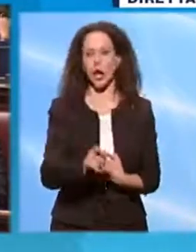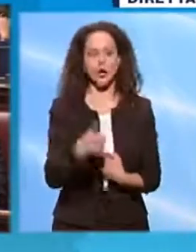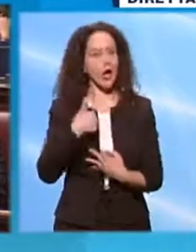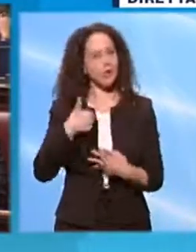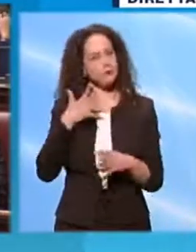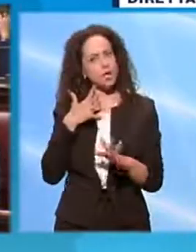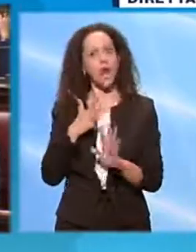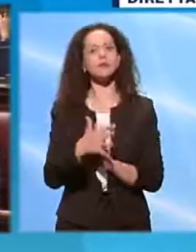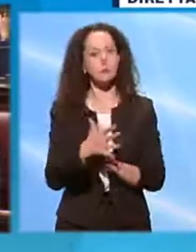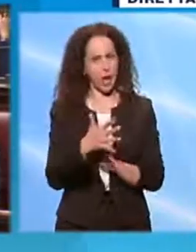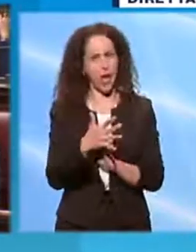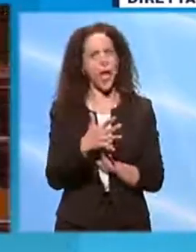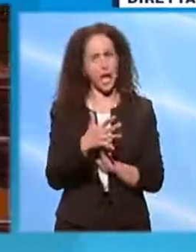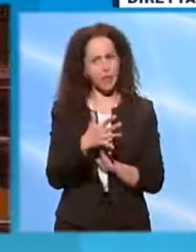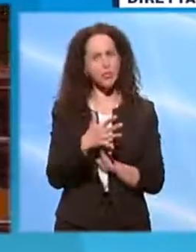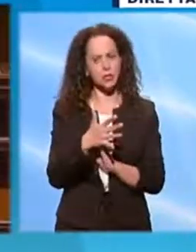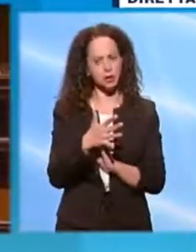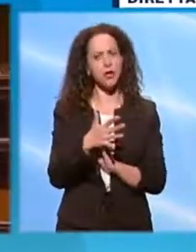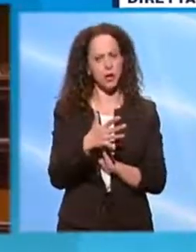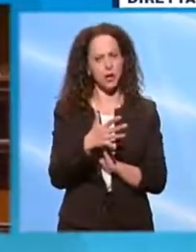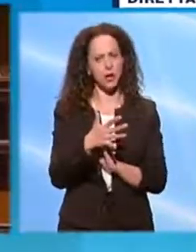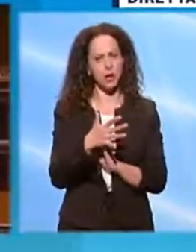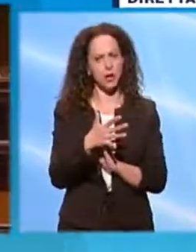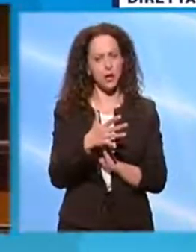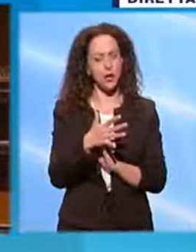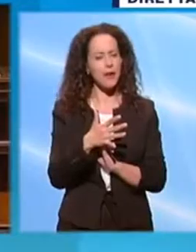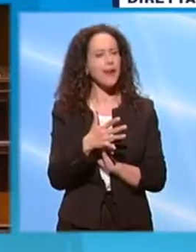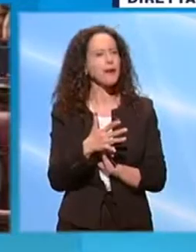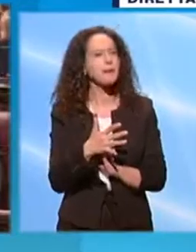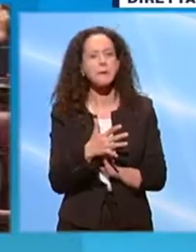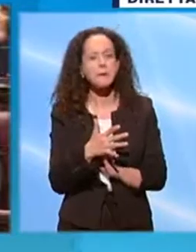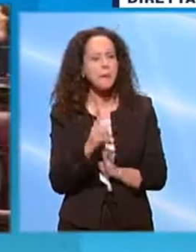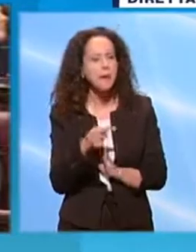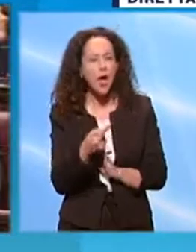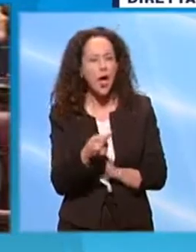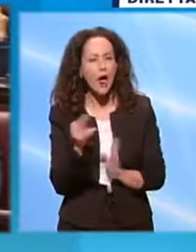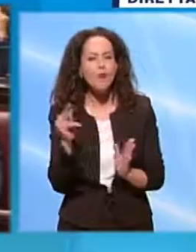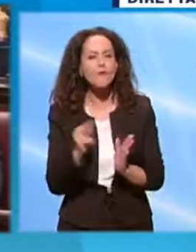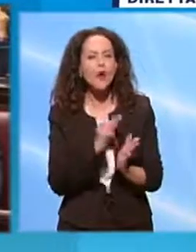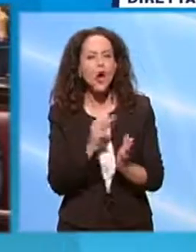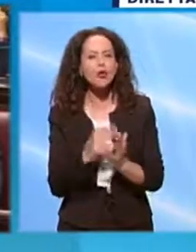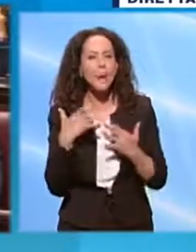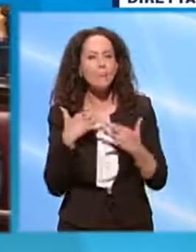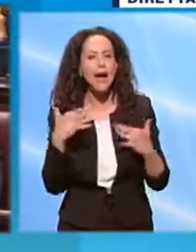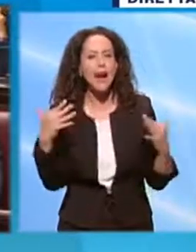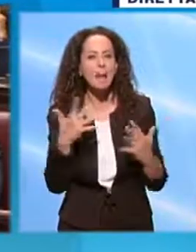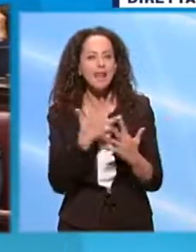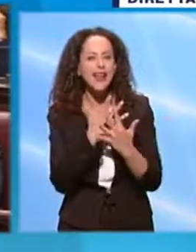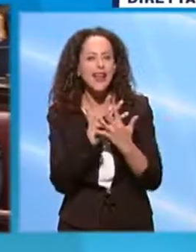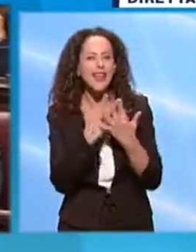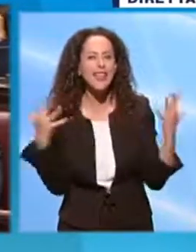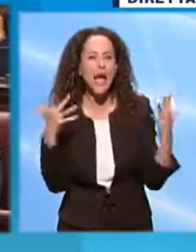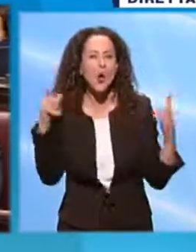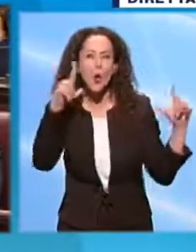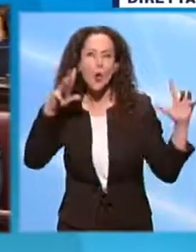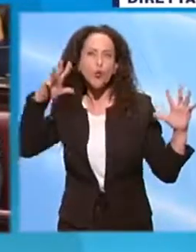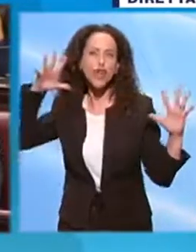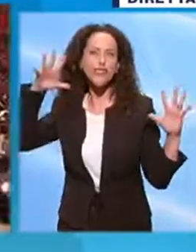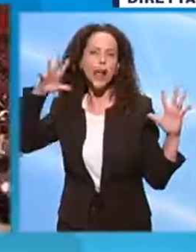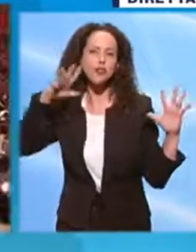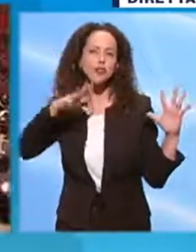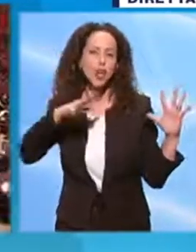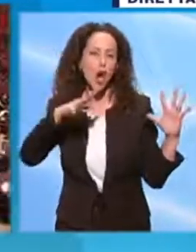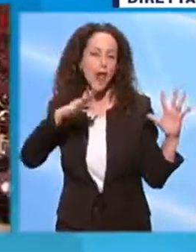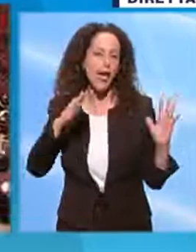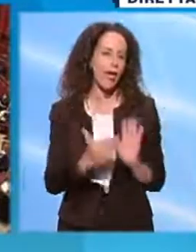trasparenti. Poi però evita un chiaro voto parlamentare alla luce del sole e preferisce